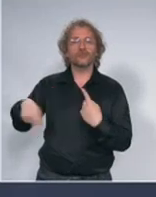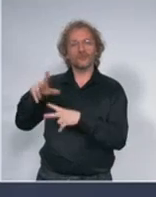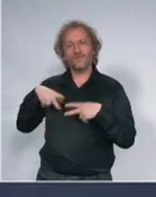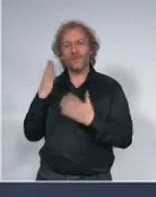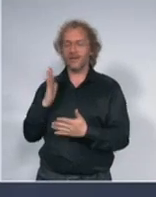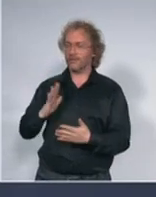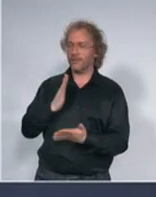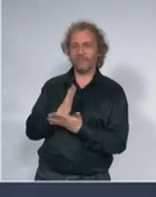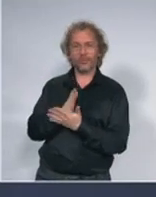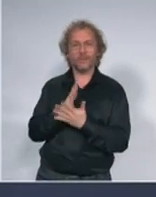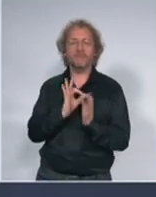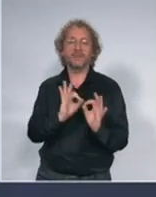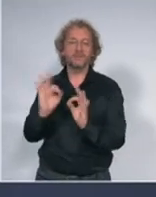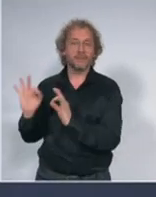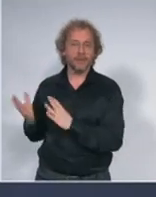bezbedni